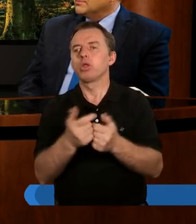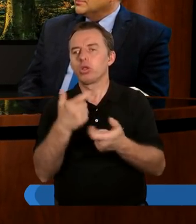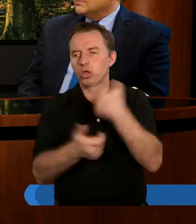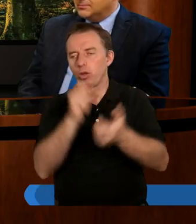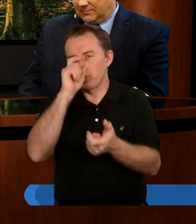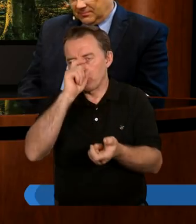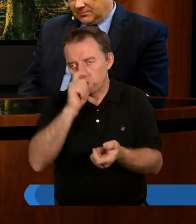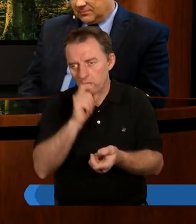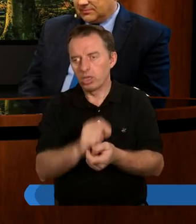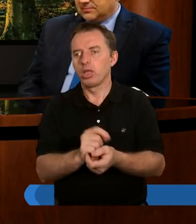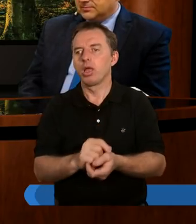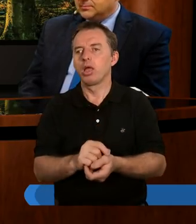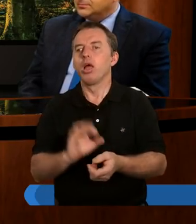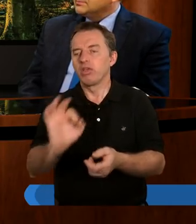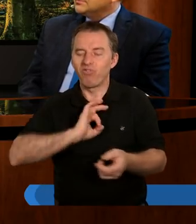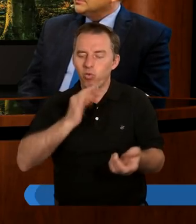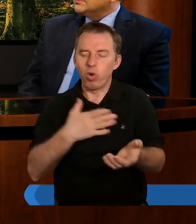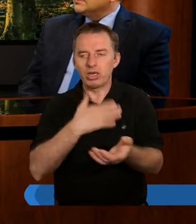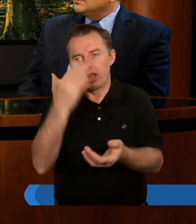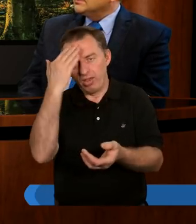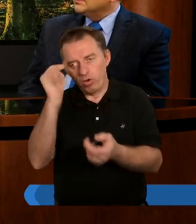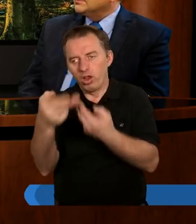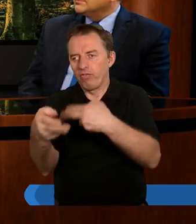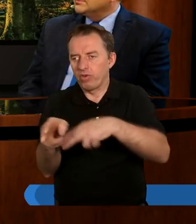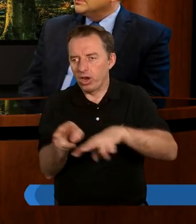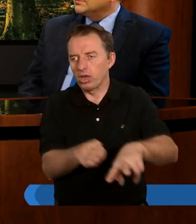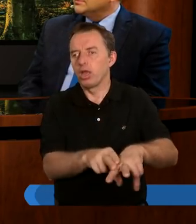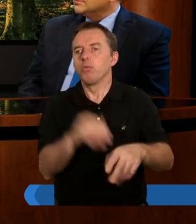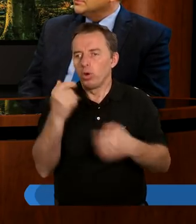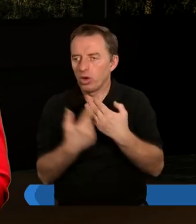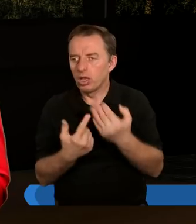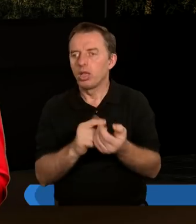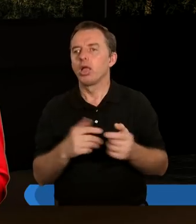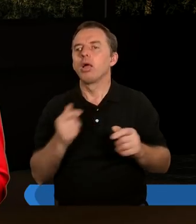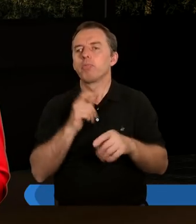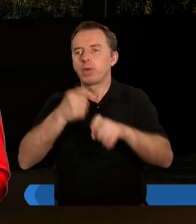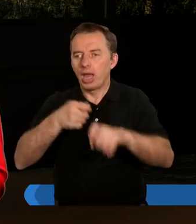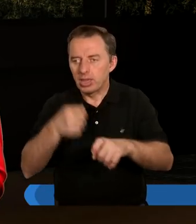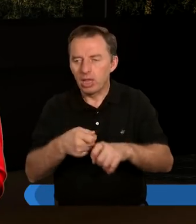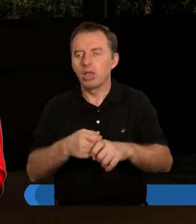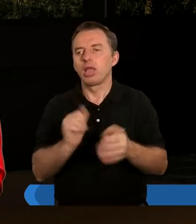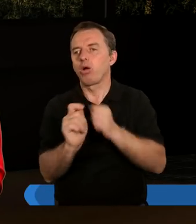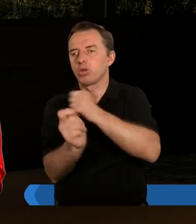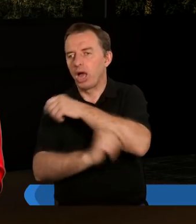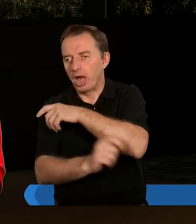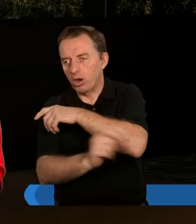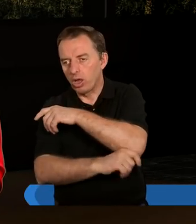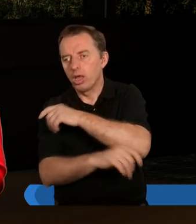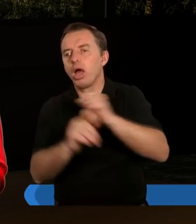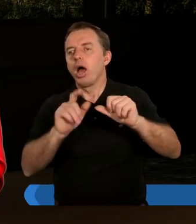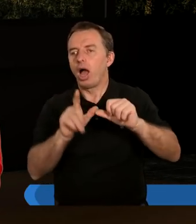przeskrobał i on z własnej woli wraca. I on też mógł się liczyć z jakimiś konsekwencjami, z jakąś karą,